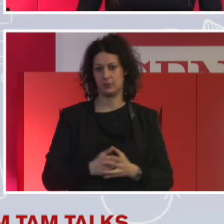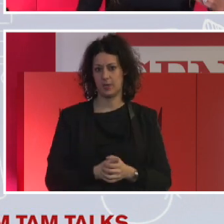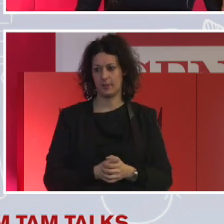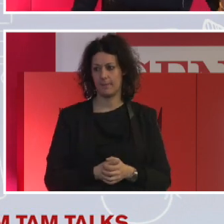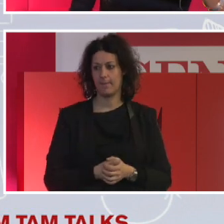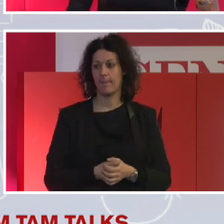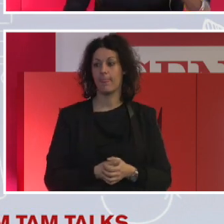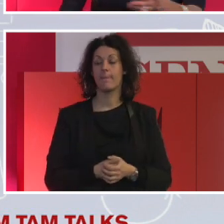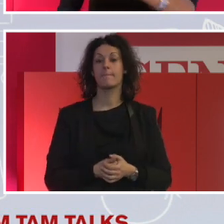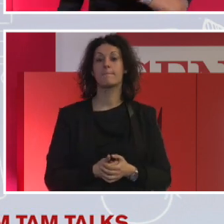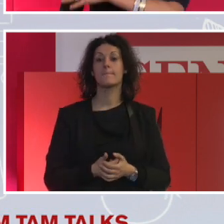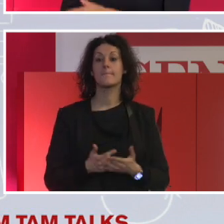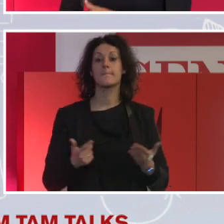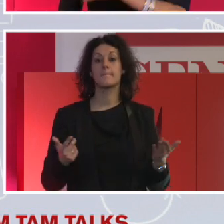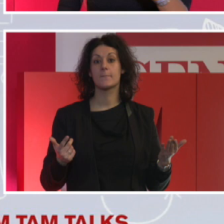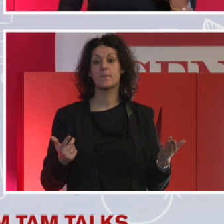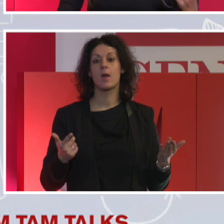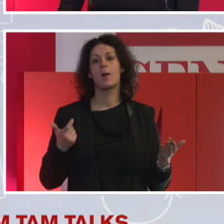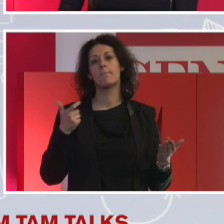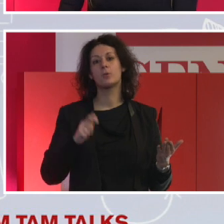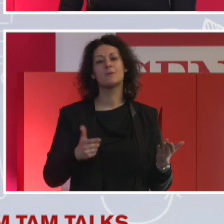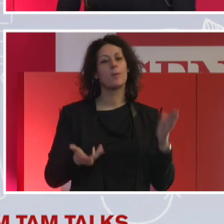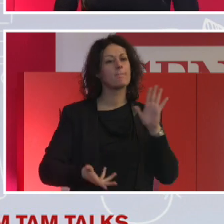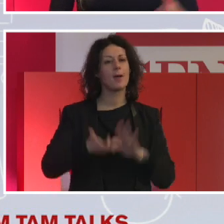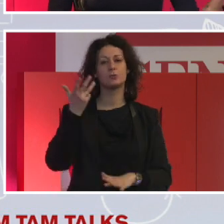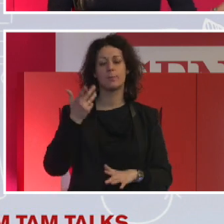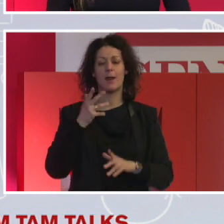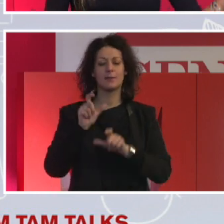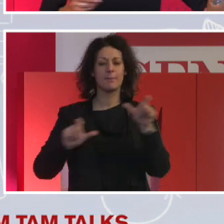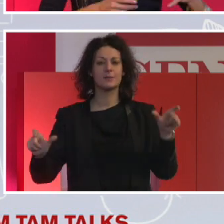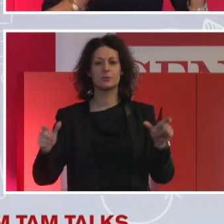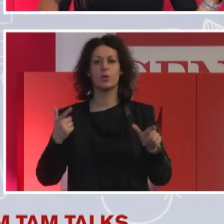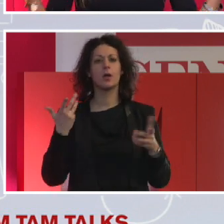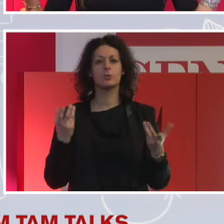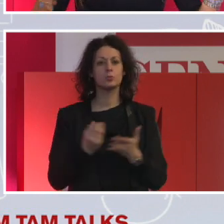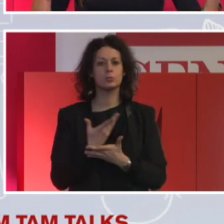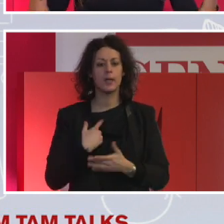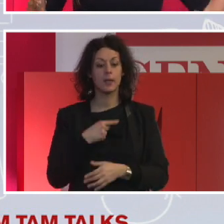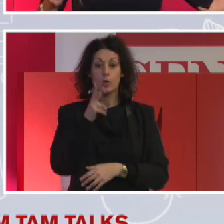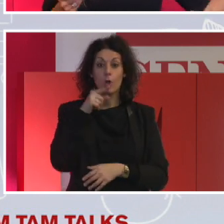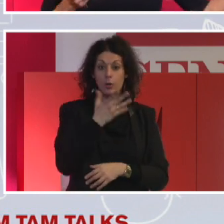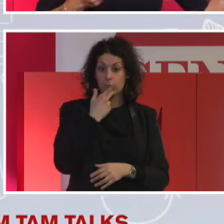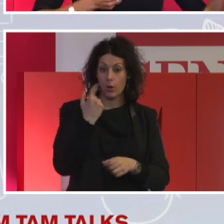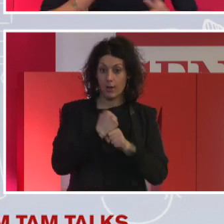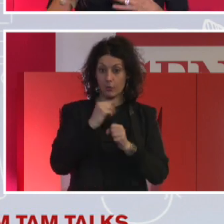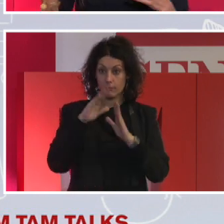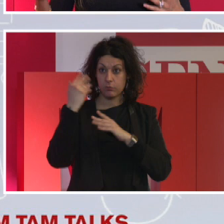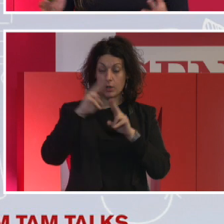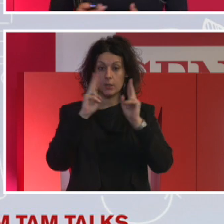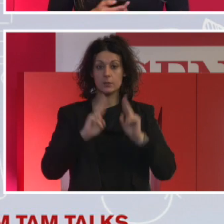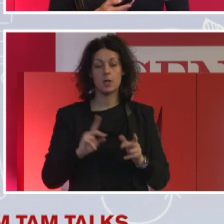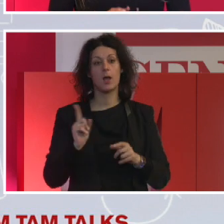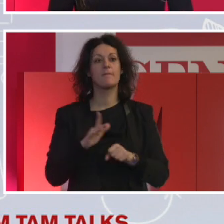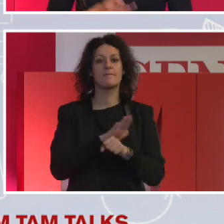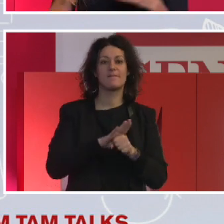uomini che donne pensano no no no quella persona ha una famiglia è più difficile e più sforzato. Perciò di nuovo anche nelle diversity ci sono i dati che ci hanno proprio fatto